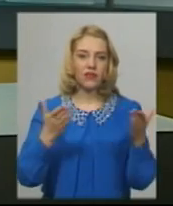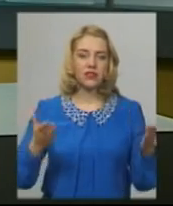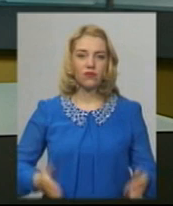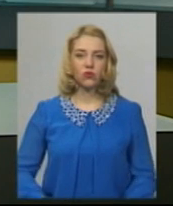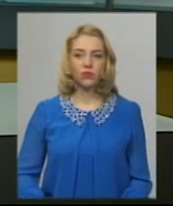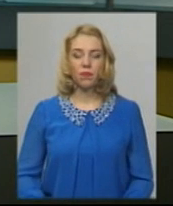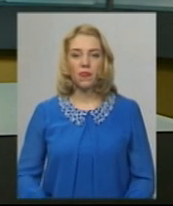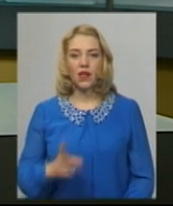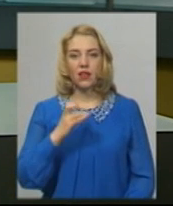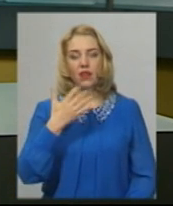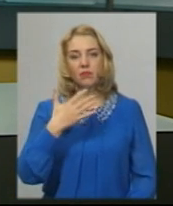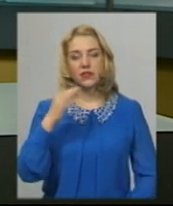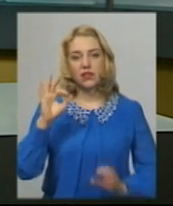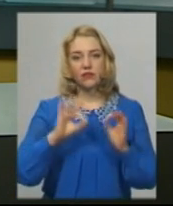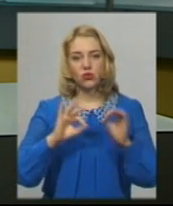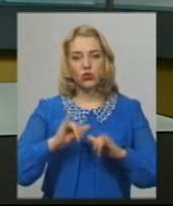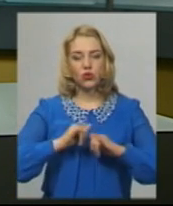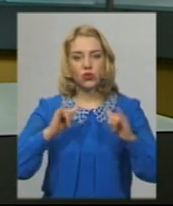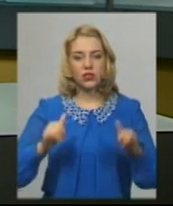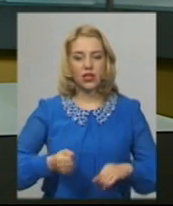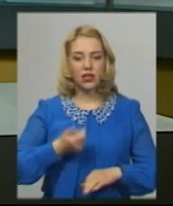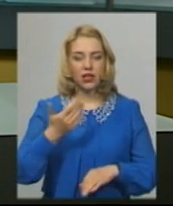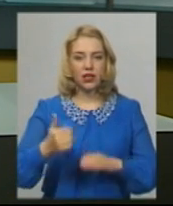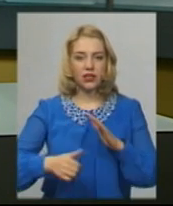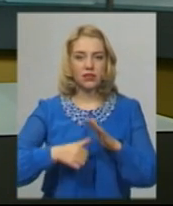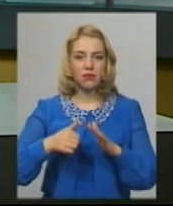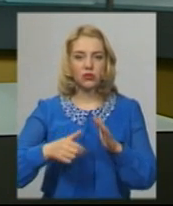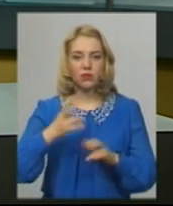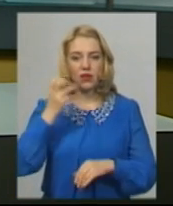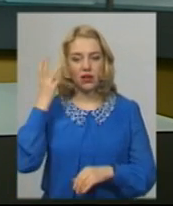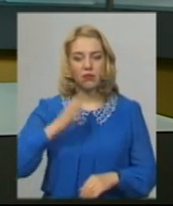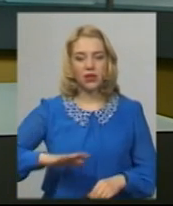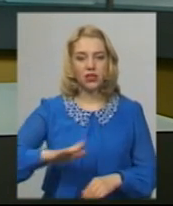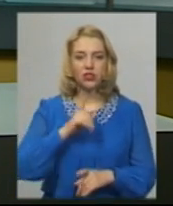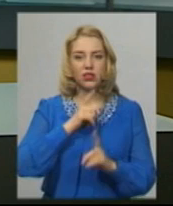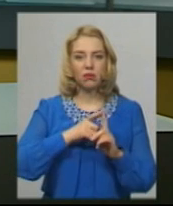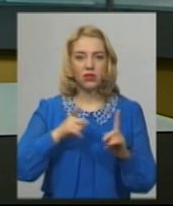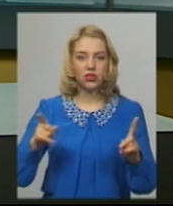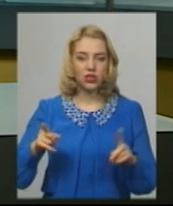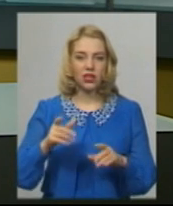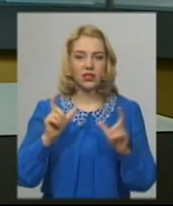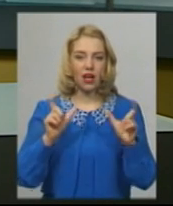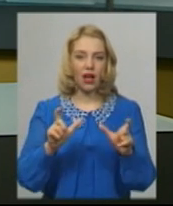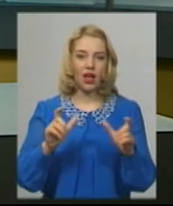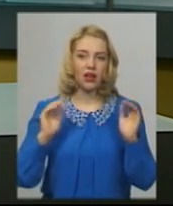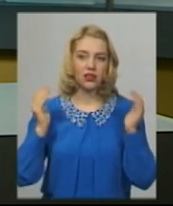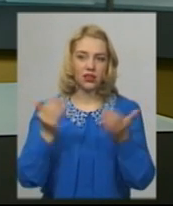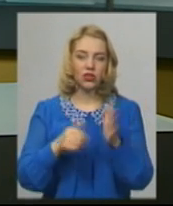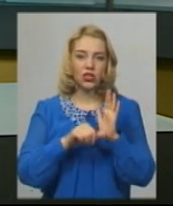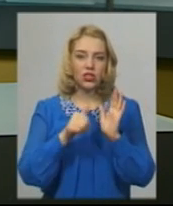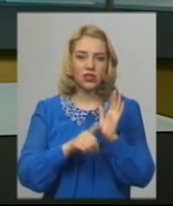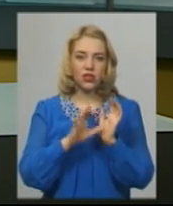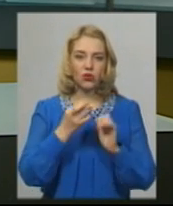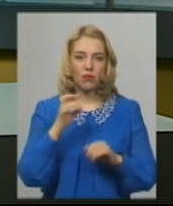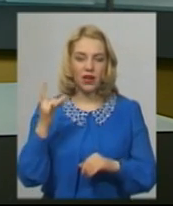На 50% зросла кількість безробітних на Хмельниччині під час карантину. З 16 березня до обласного центру